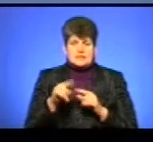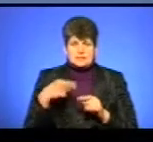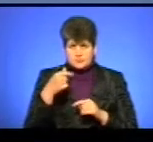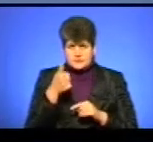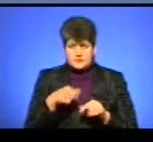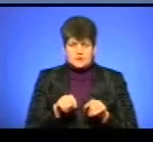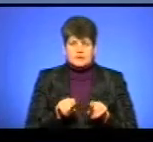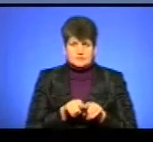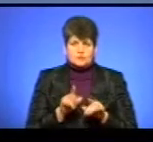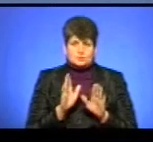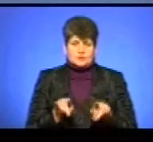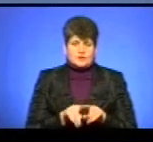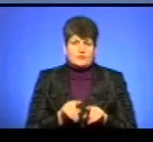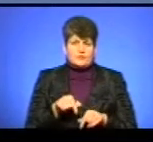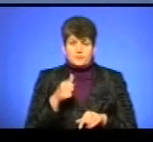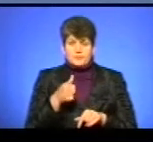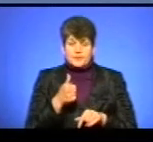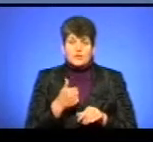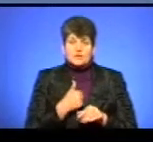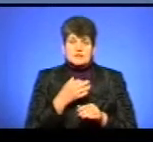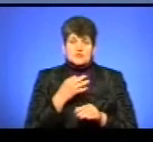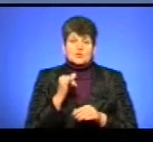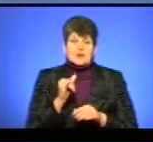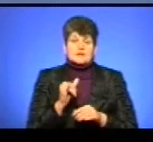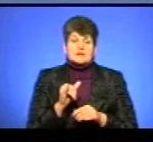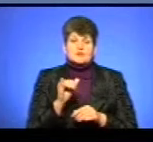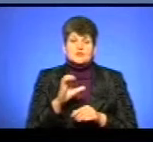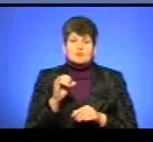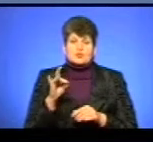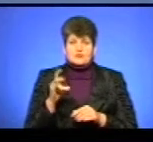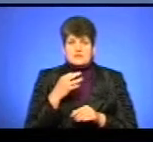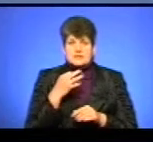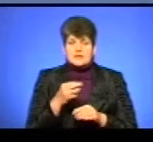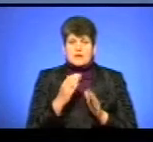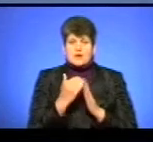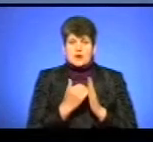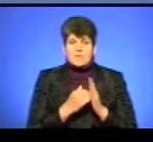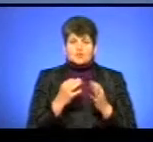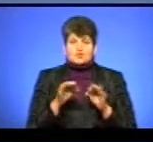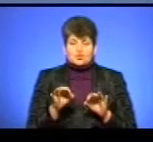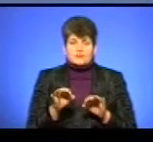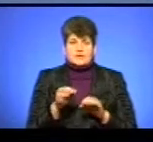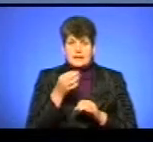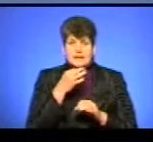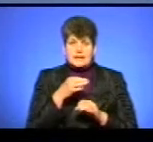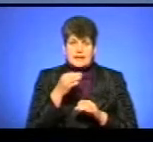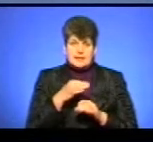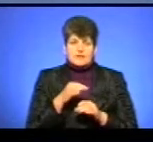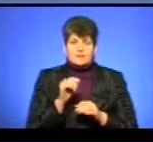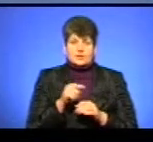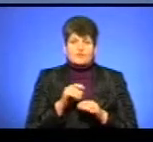міністрів. Хочу зазначити, що Оляна Супрун, вона тут загадала програму «Доступні ліки», адже ви знаєте, що реімбурсація проводиться